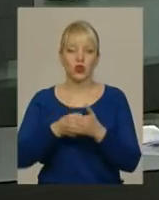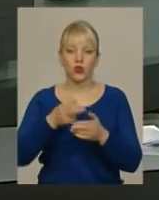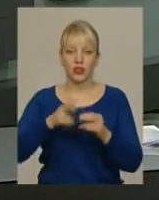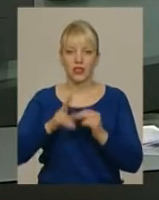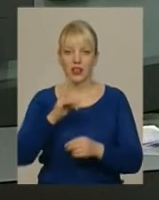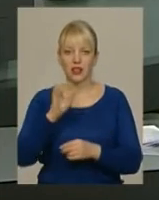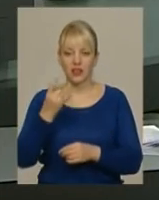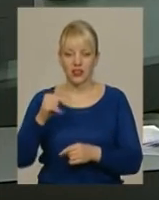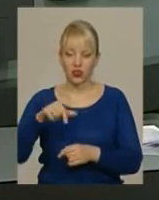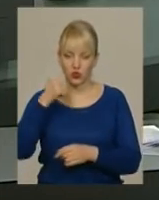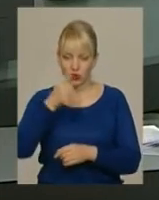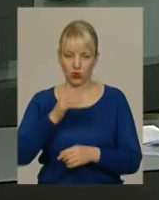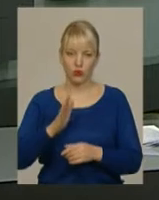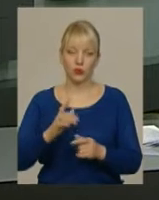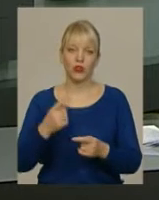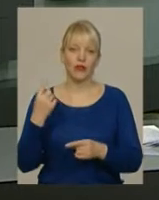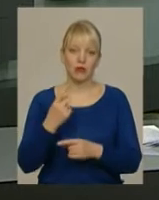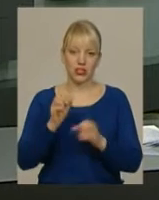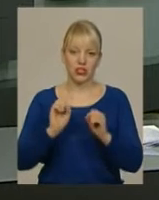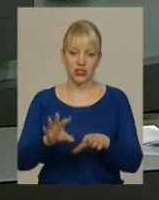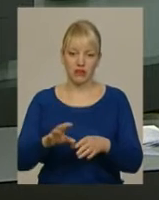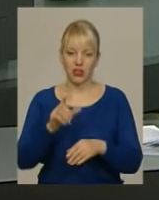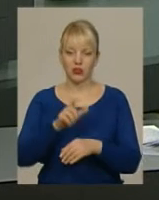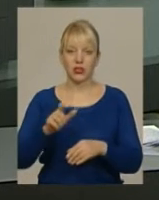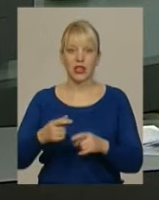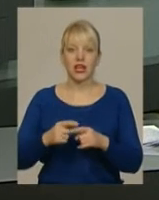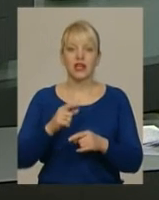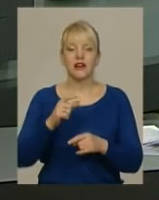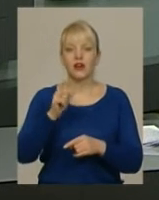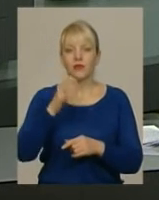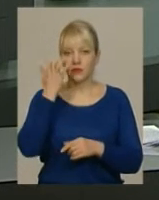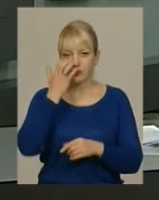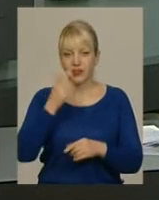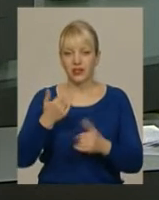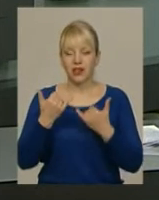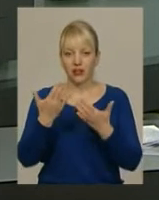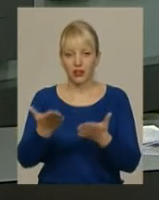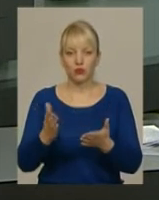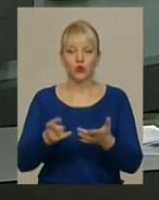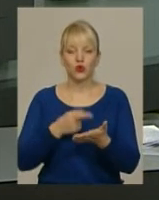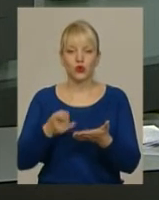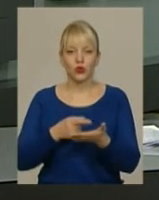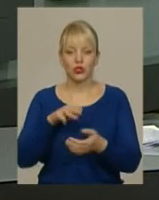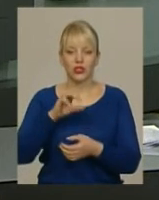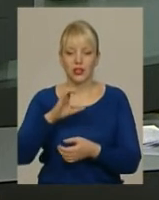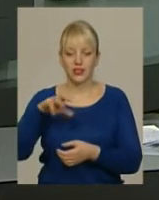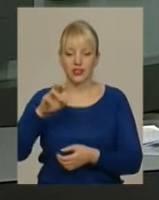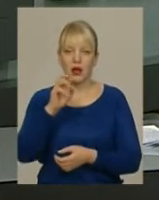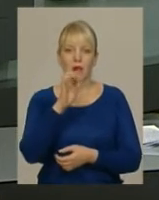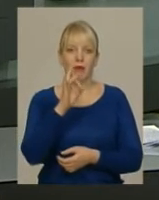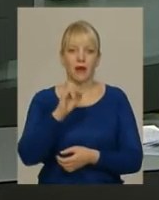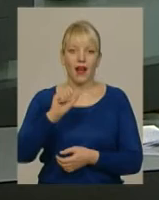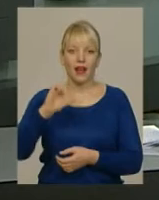оцінювання складатимуть особи з порушенням зору, для них зошити з тестами друкуватимуть рифтом Брайля. Реєстрація на участь у ЗНО таких осіб